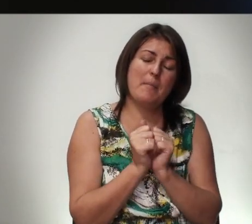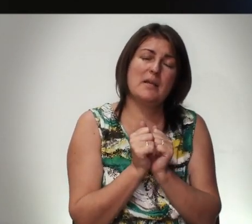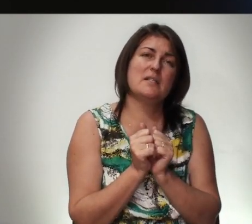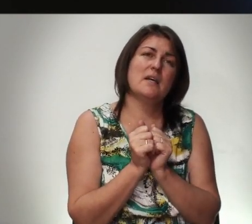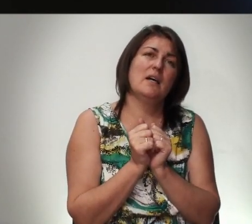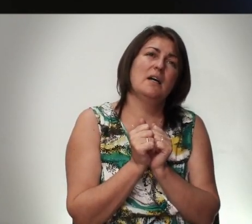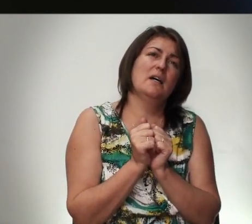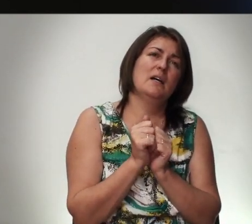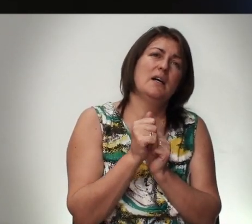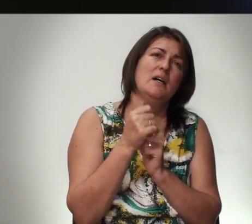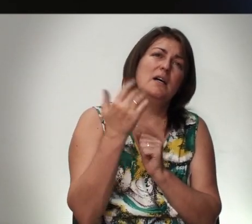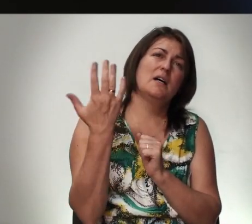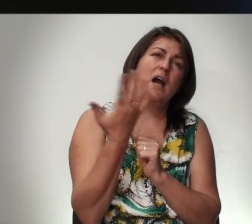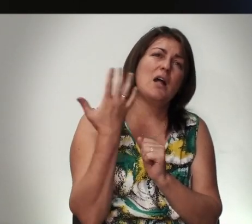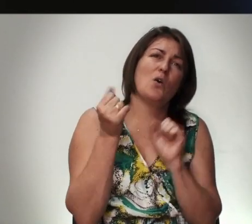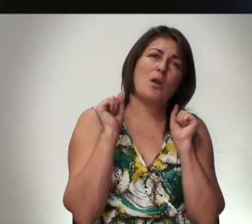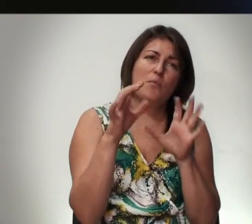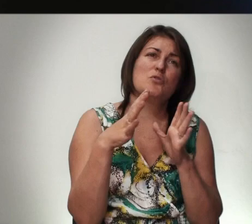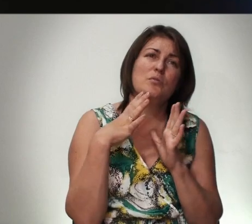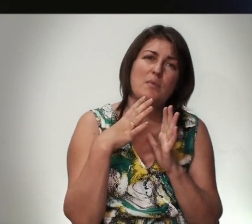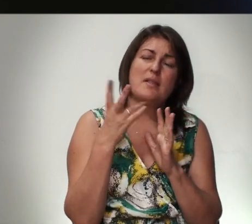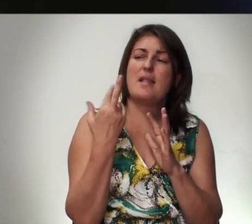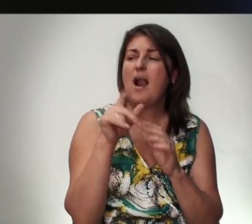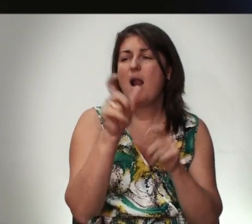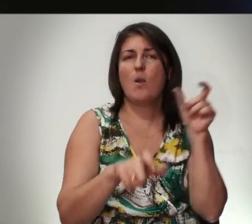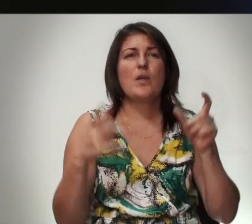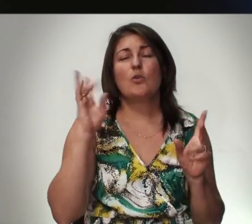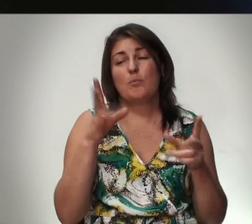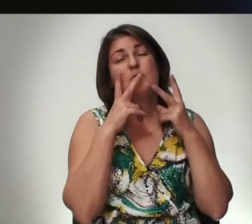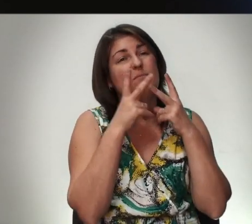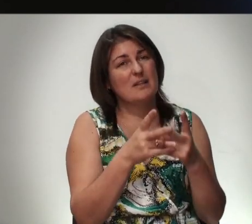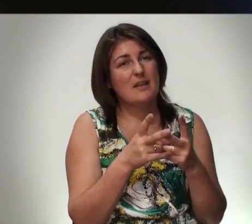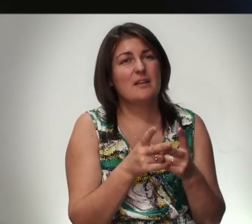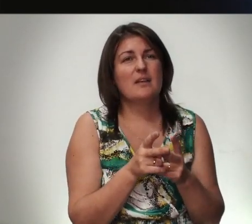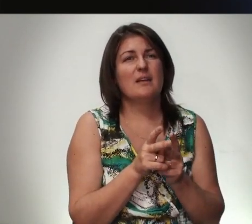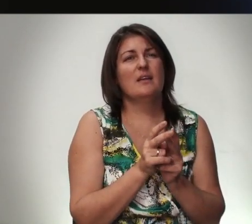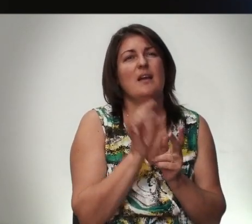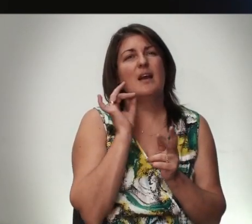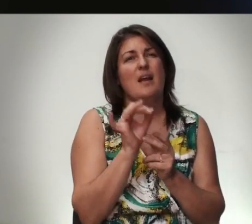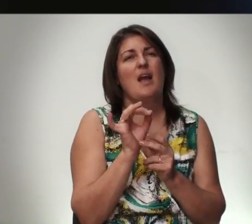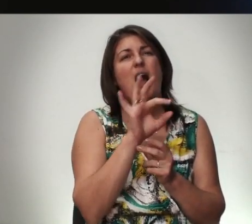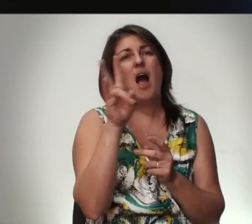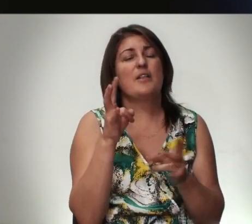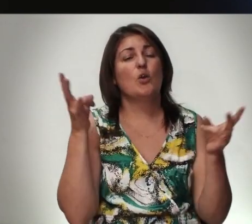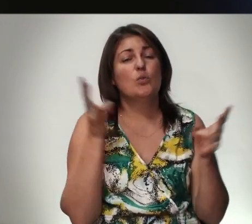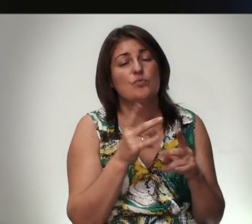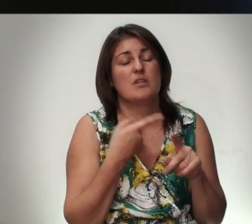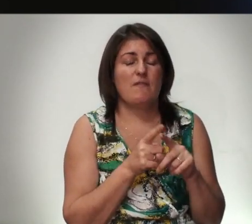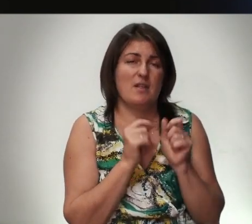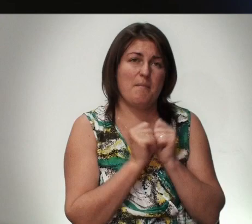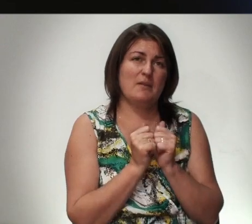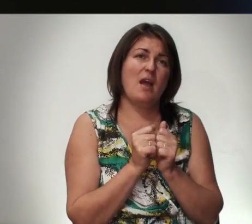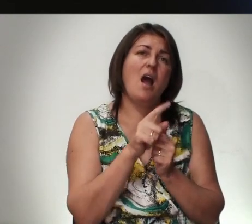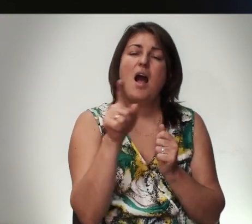Молитвою Которая Может Быть Для Людей Кто Будет Смотреть И Они Нуждаются В Этой Молитве